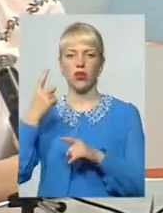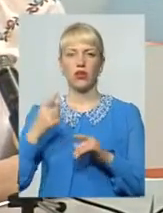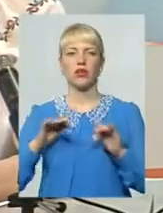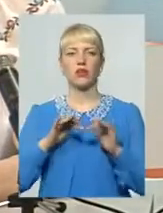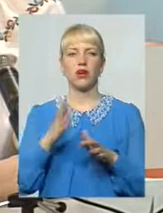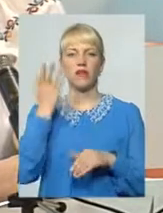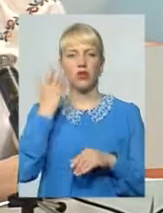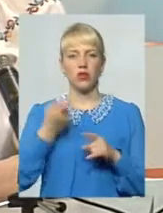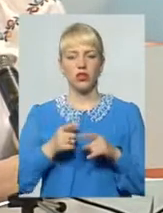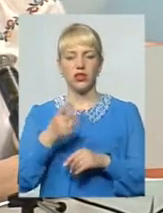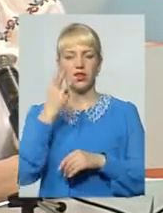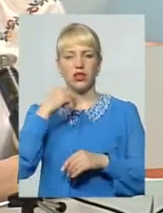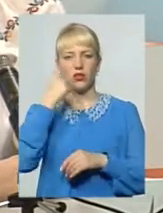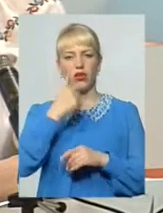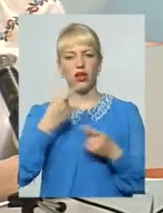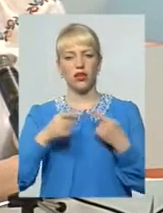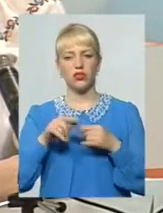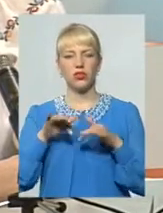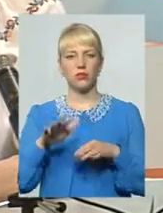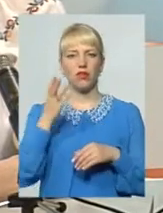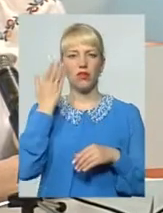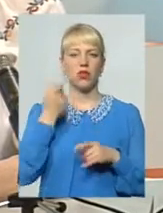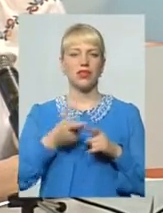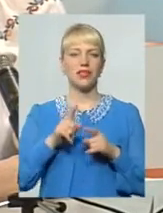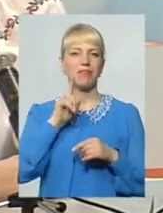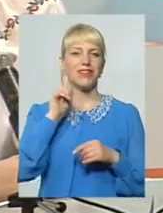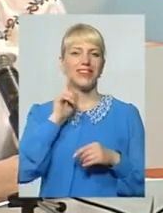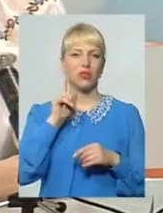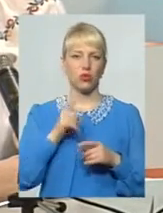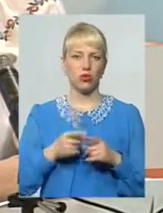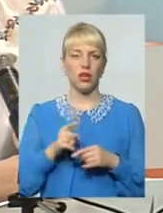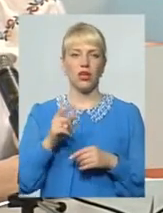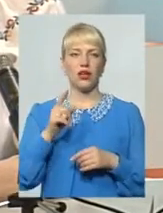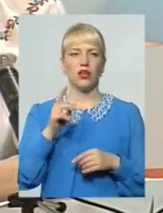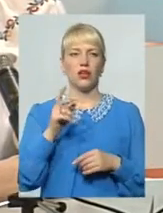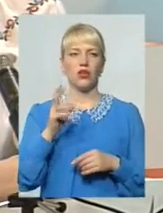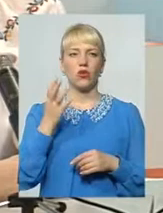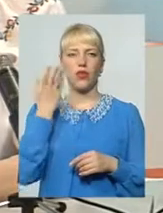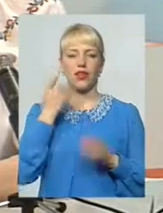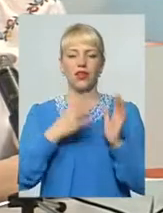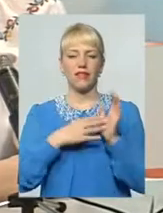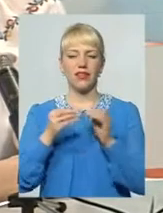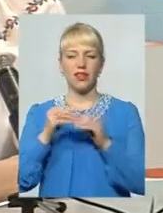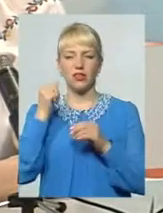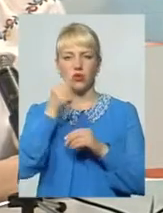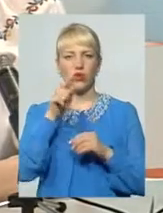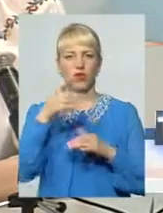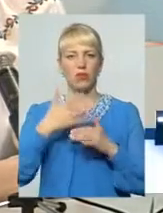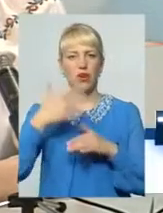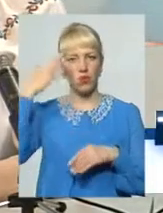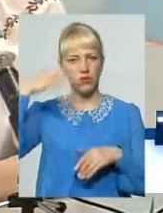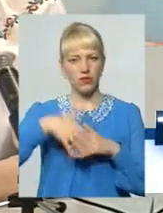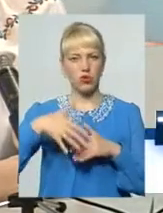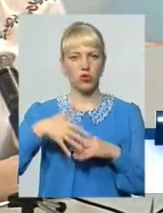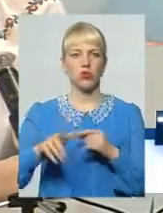коли це три роки І зовсім інша справа, коли це підліток Коли це 9-10 років Там вже є усвідомлення,